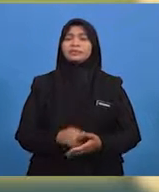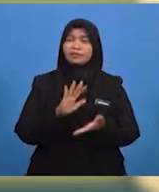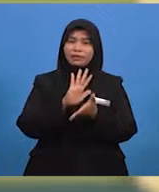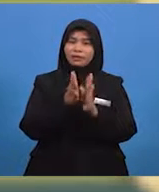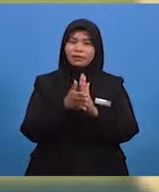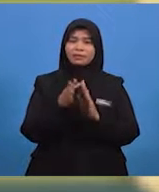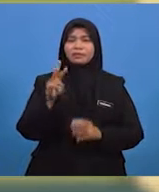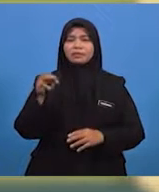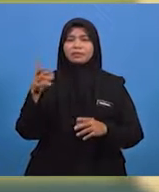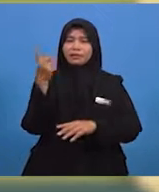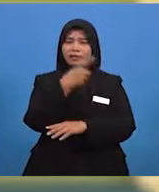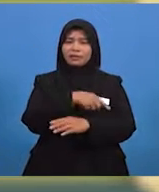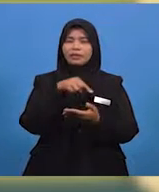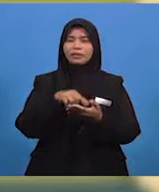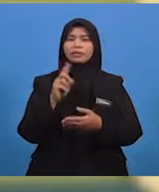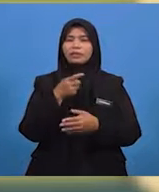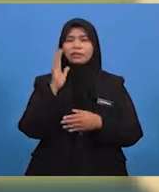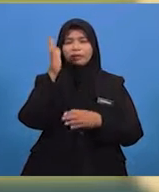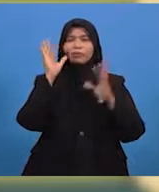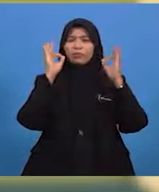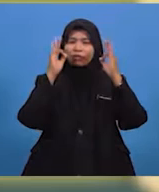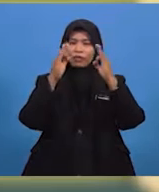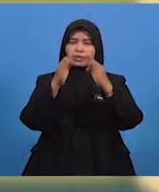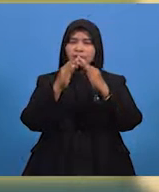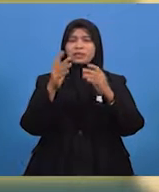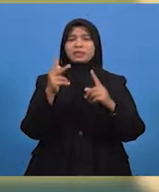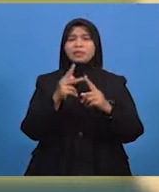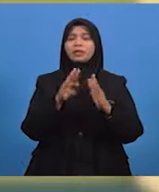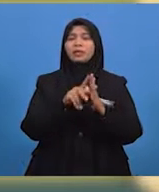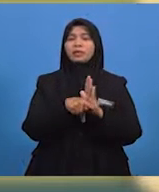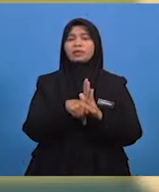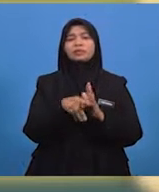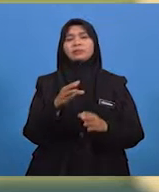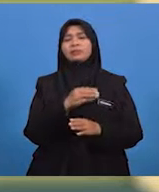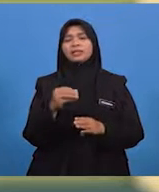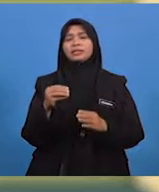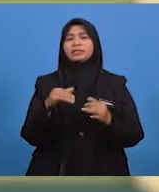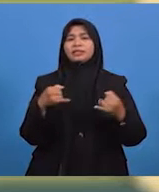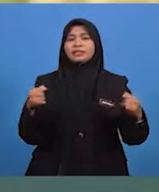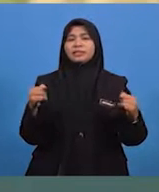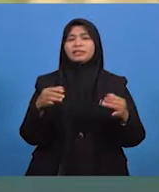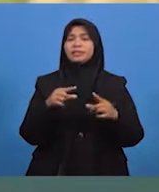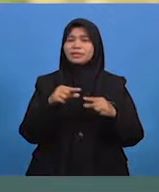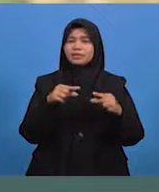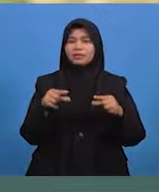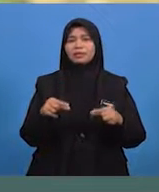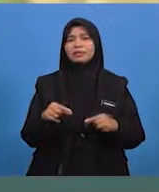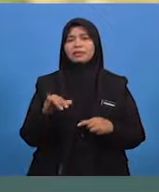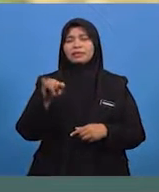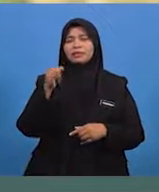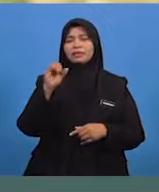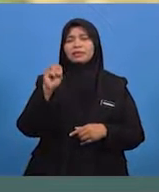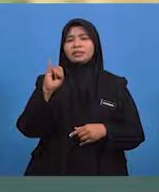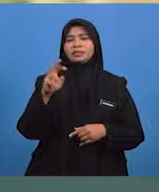hari ini kita akan tumpukan perhatian kepada konsep dan jenis gerakan jisim, faktor